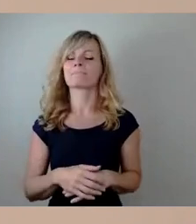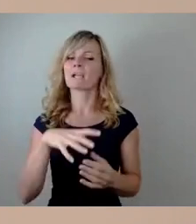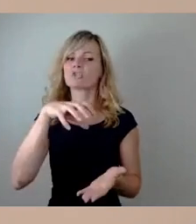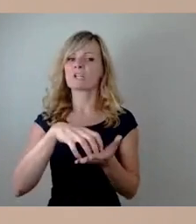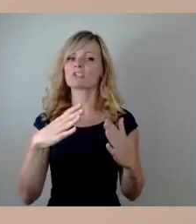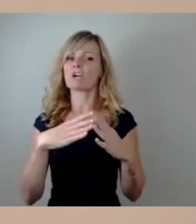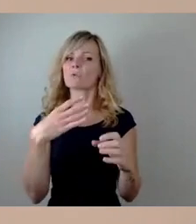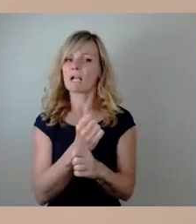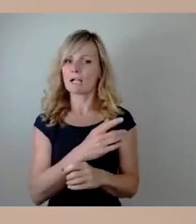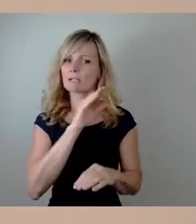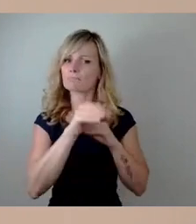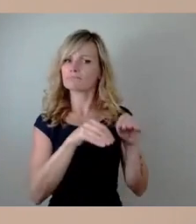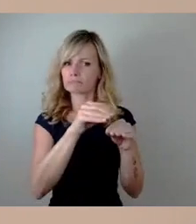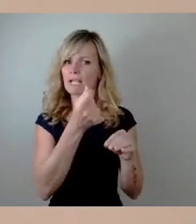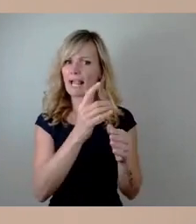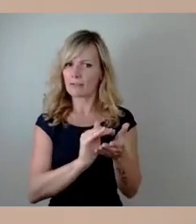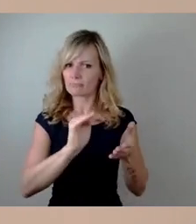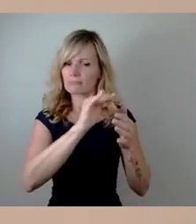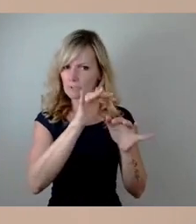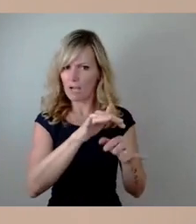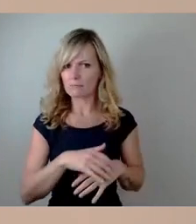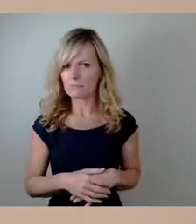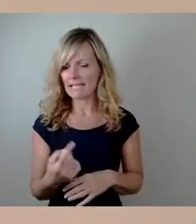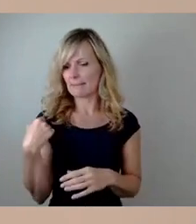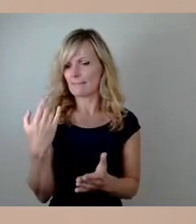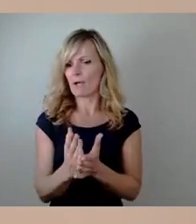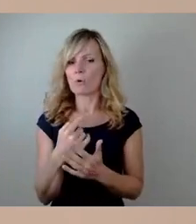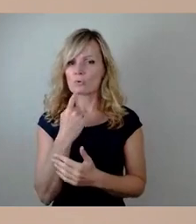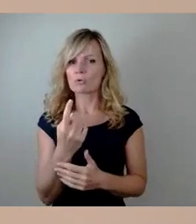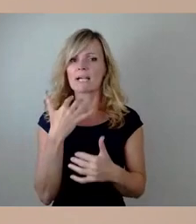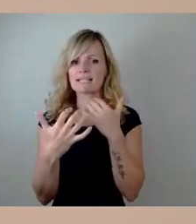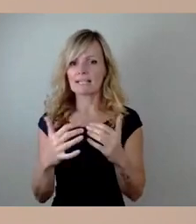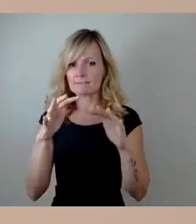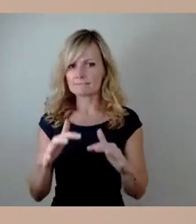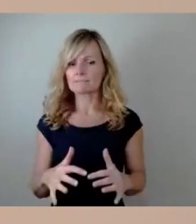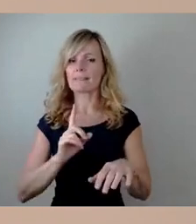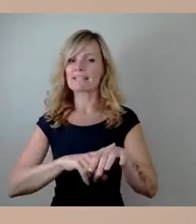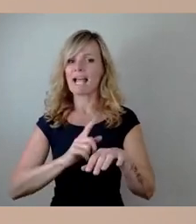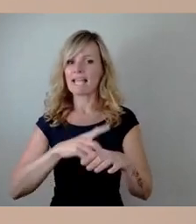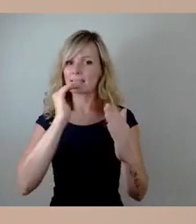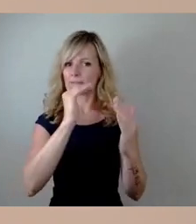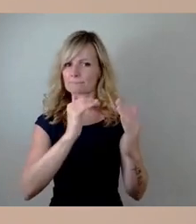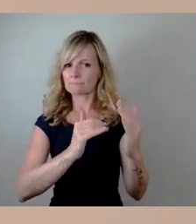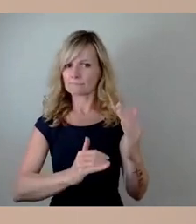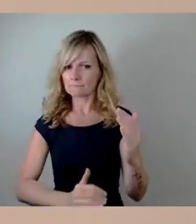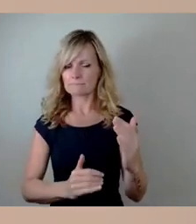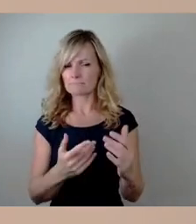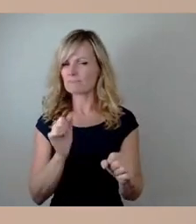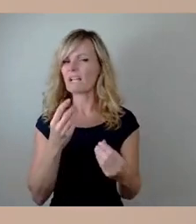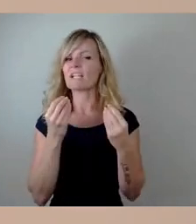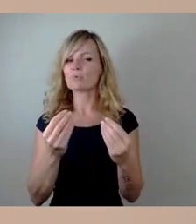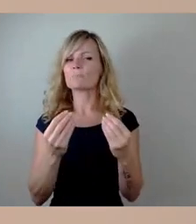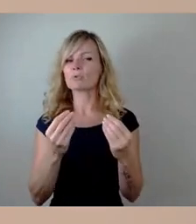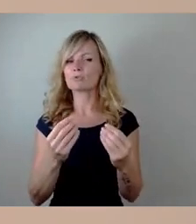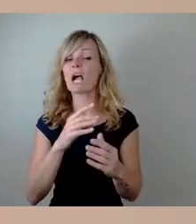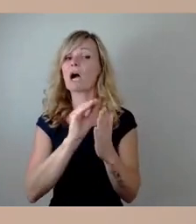Ich habe vorhin auch ausgeführt, dass entsprechend in der Zeitkette die Ausschreibung so erfolgt ist, dass eben der Bauablauf, den